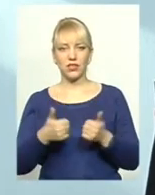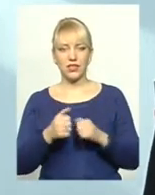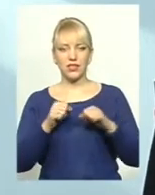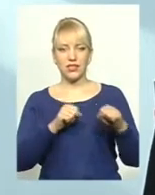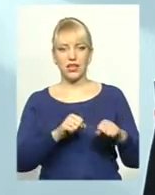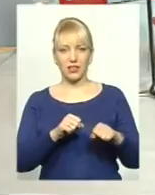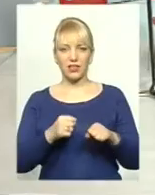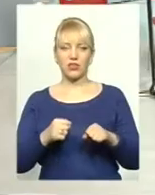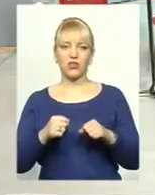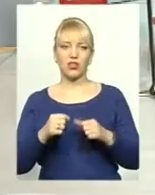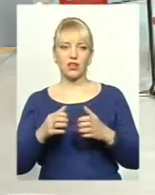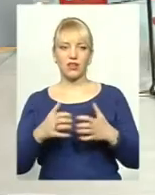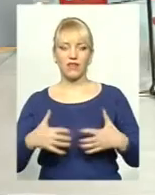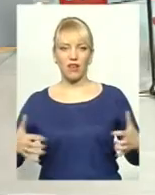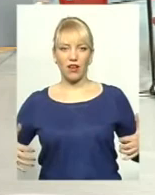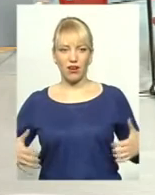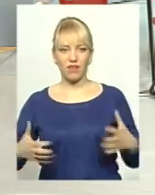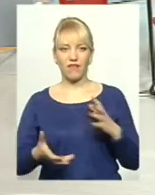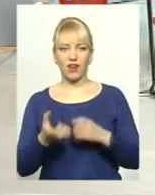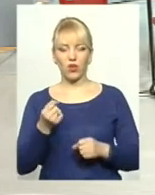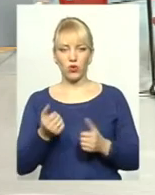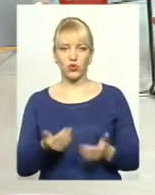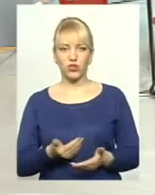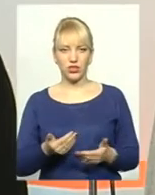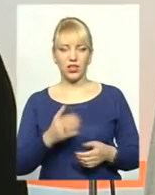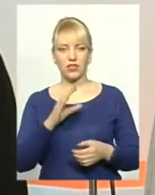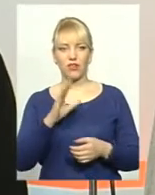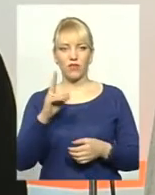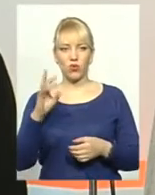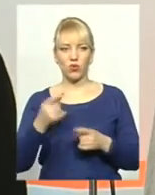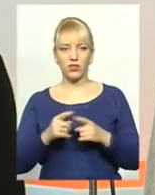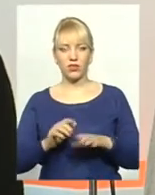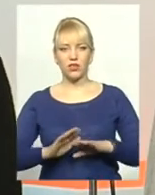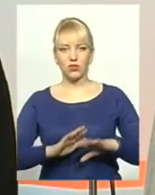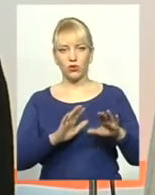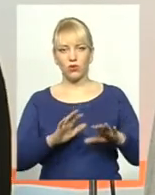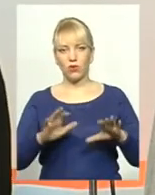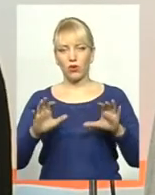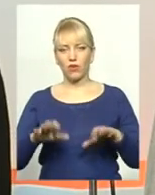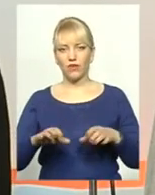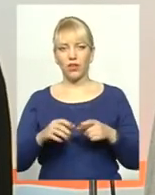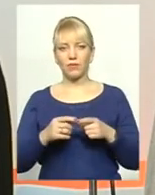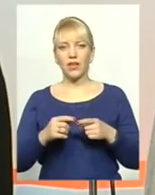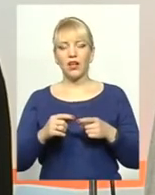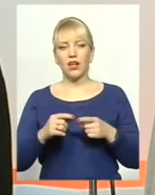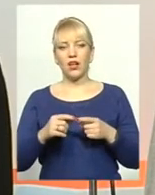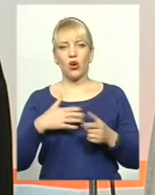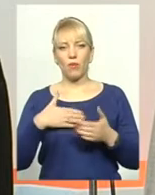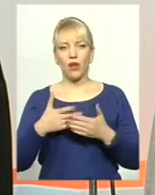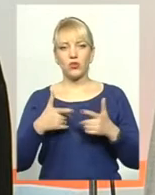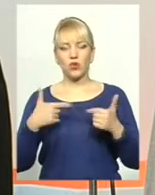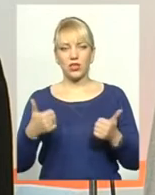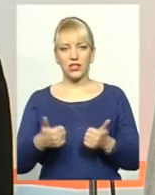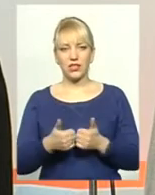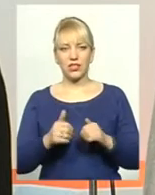врятую життя. Доброго дня, раді вас бачити. І Михайло Цавко, це заступник голови громадської організації захисту тварин врятую життя з дикої